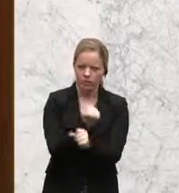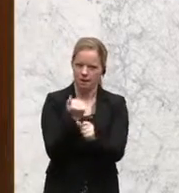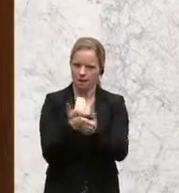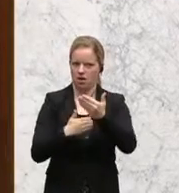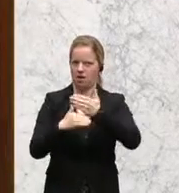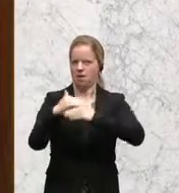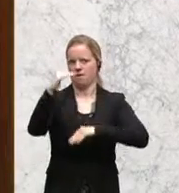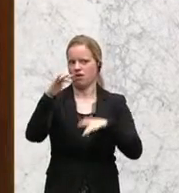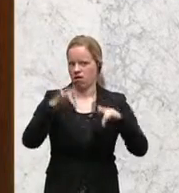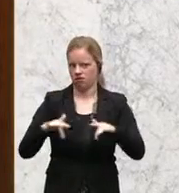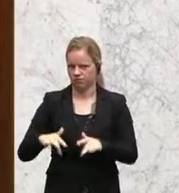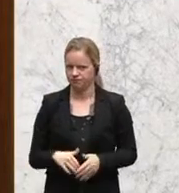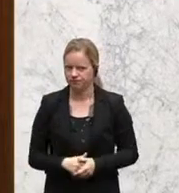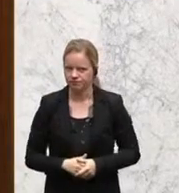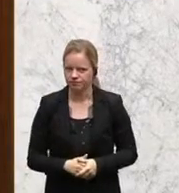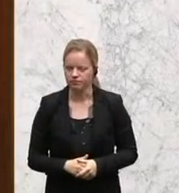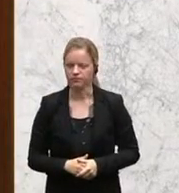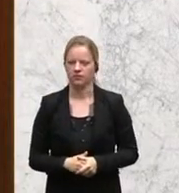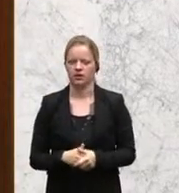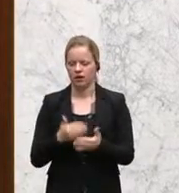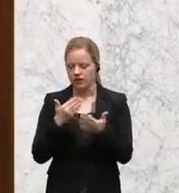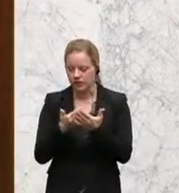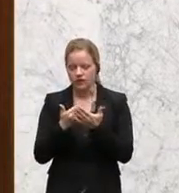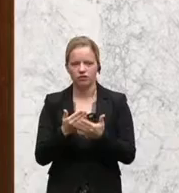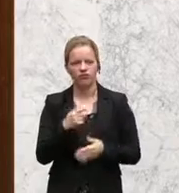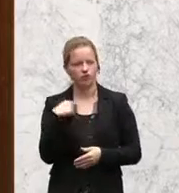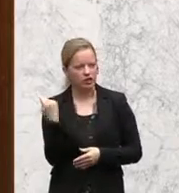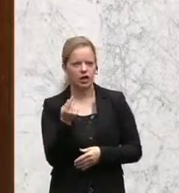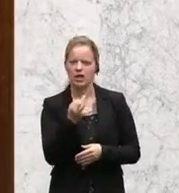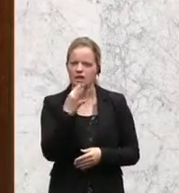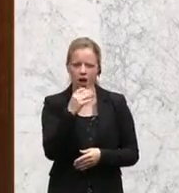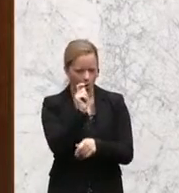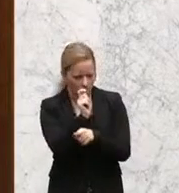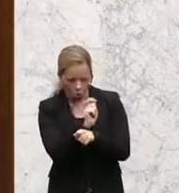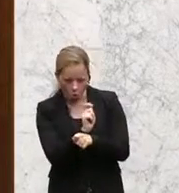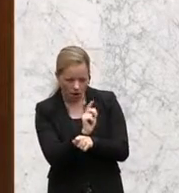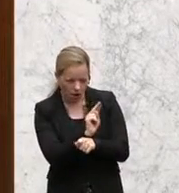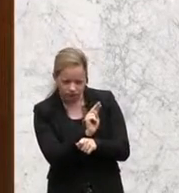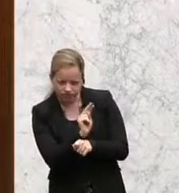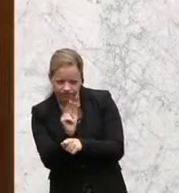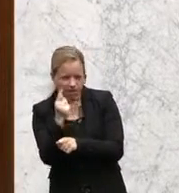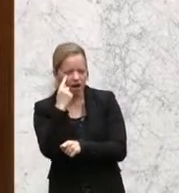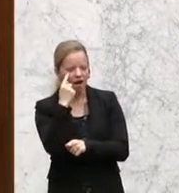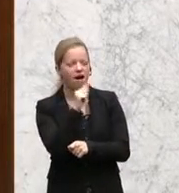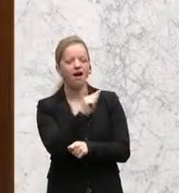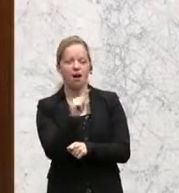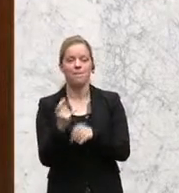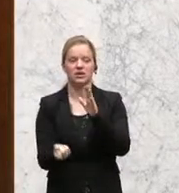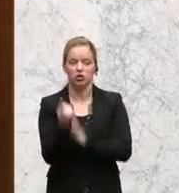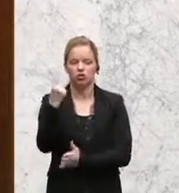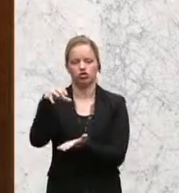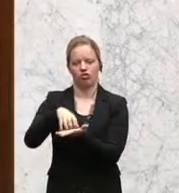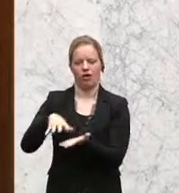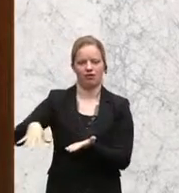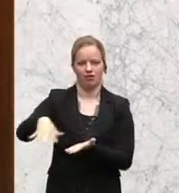Zunehmen sind. Wir sehen uns das sehr, sehr genau an und sehen dabei, dass vor allem die urbanen Räume besonders